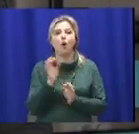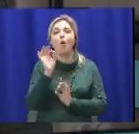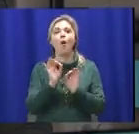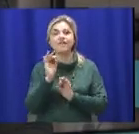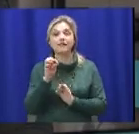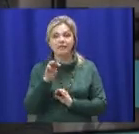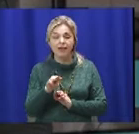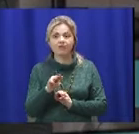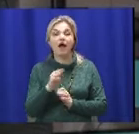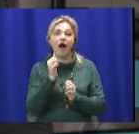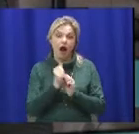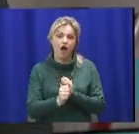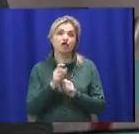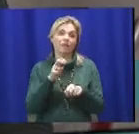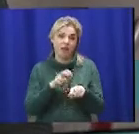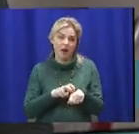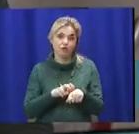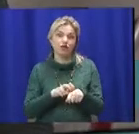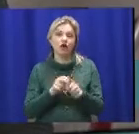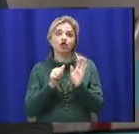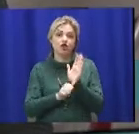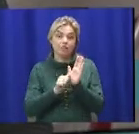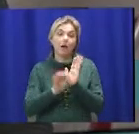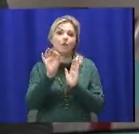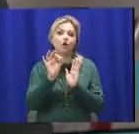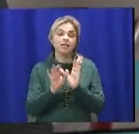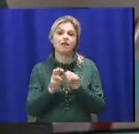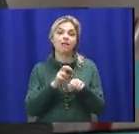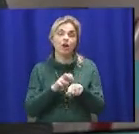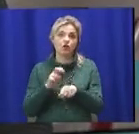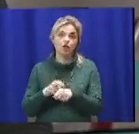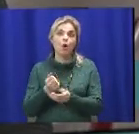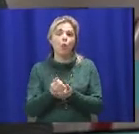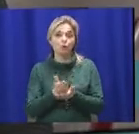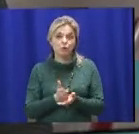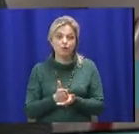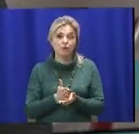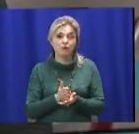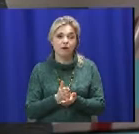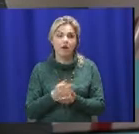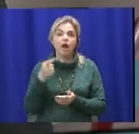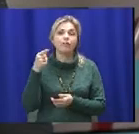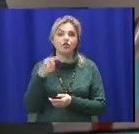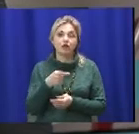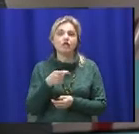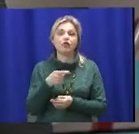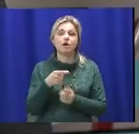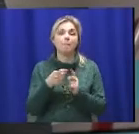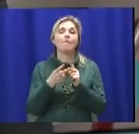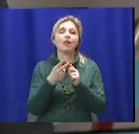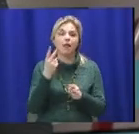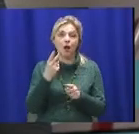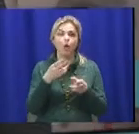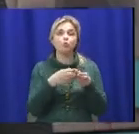каждый врач, ну не каждый врач, но скажем 60% врачей обслуживають полтора участка. То есть врач берет